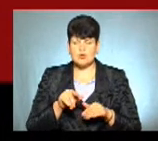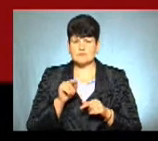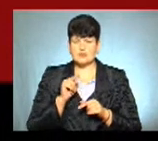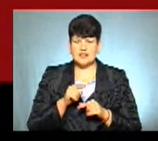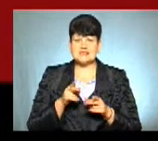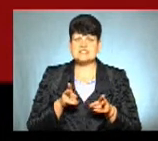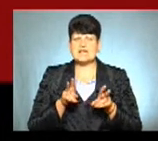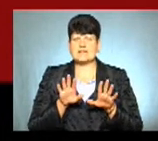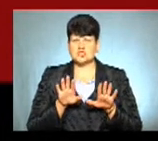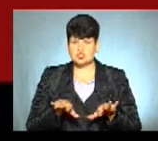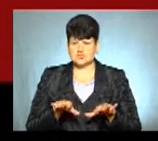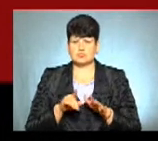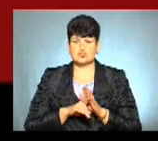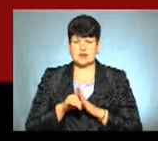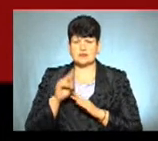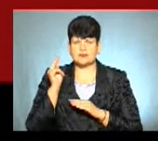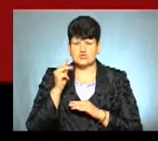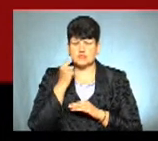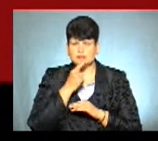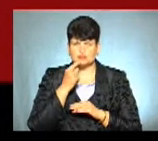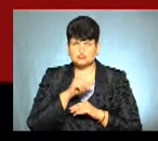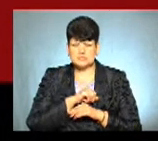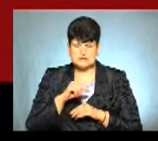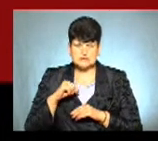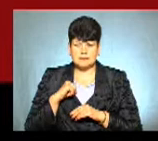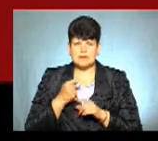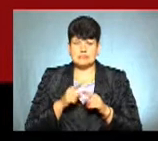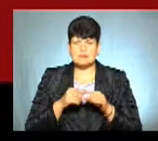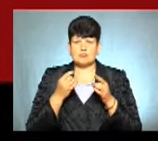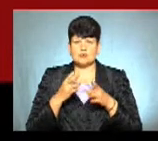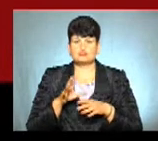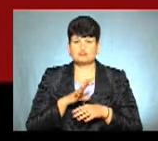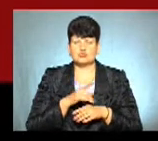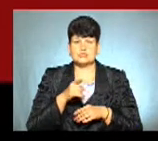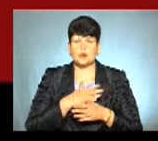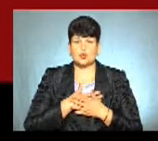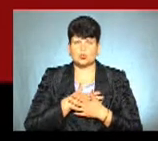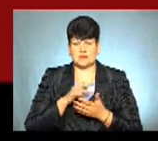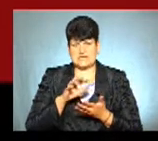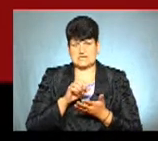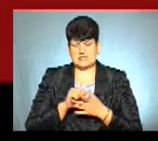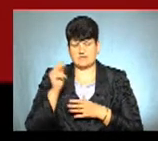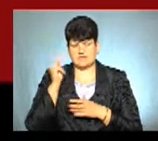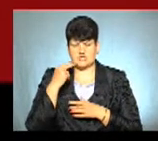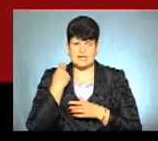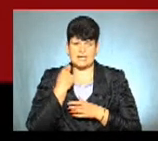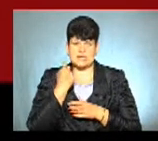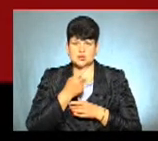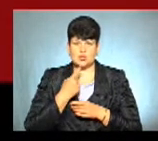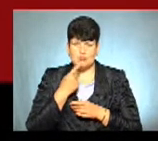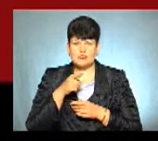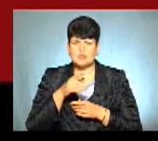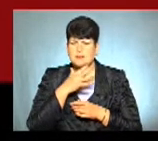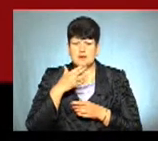залишила це і почала вивчати мову сама. Це просто було її улюблене заняття – вивчати англійську мову. Вона